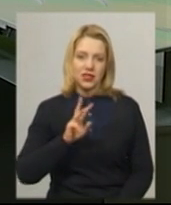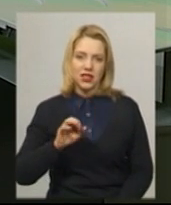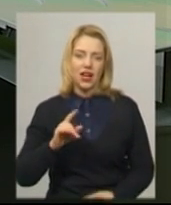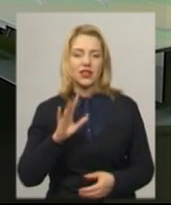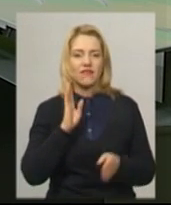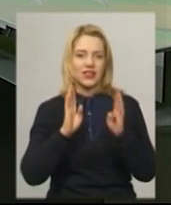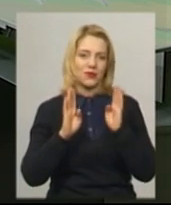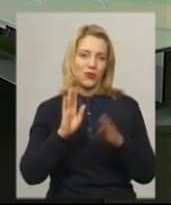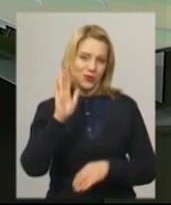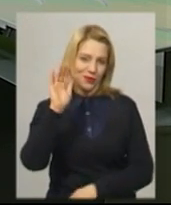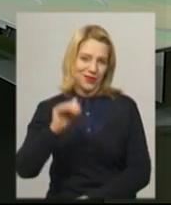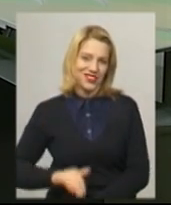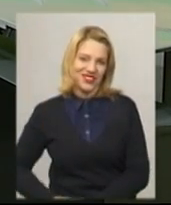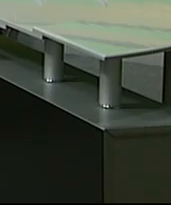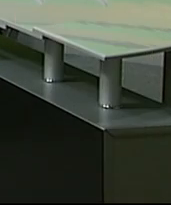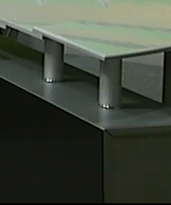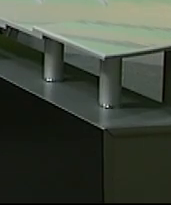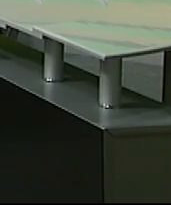на сторінці у Фейсбук. Побачимось.